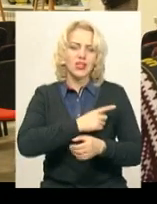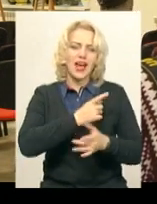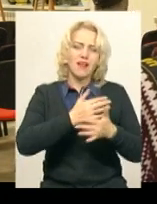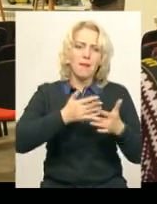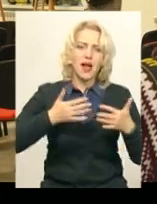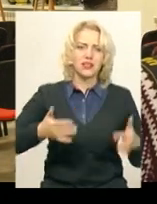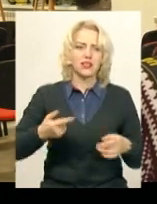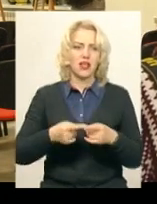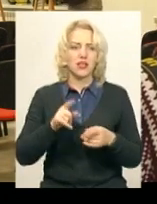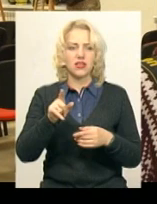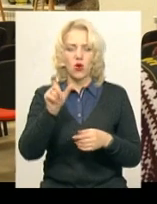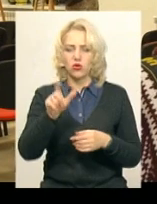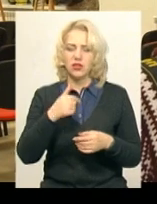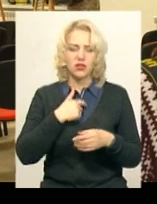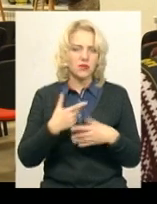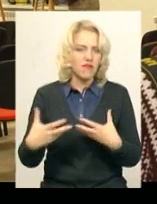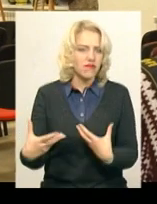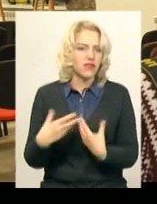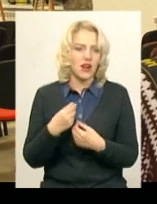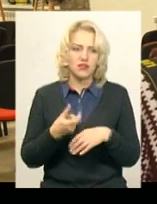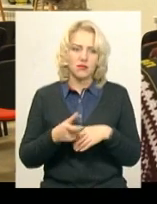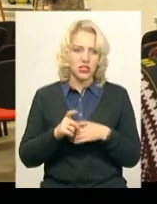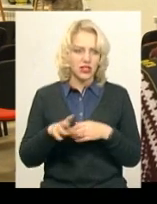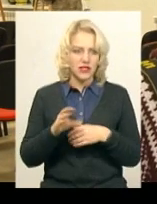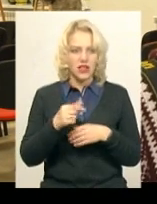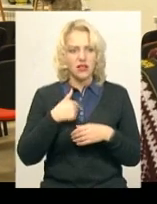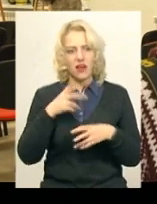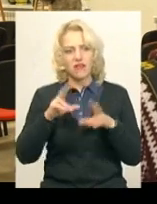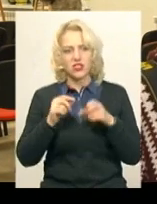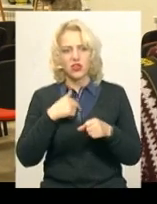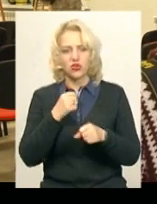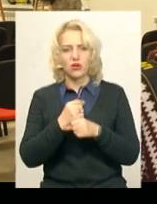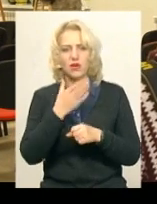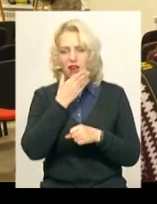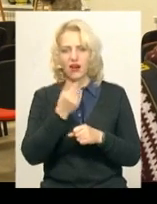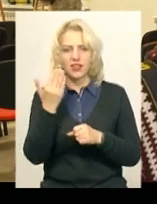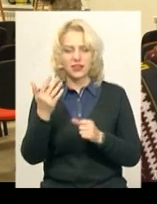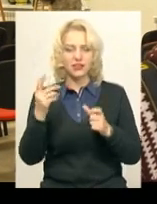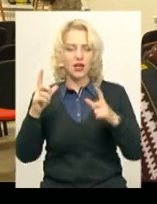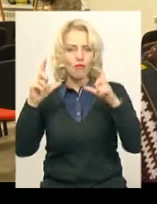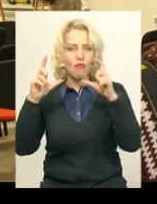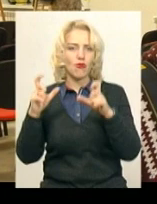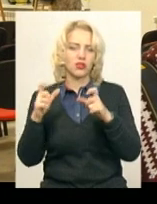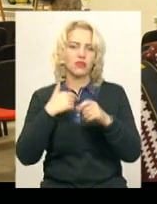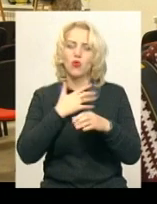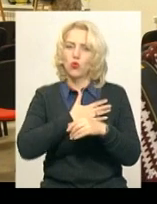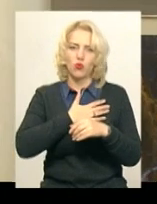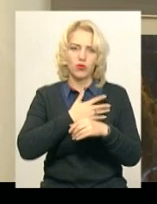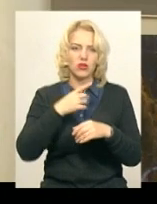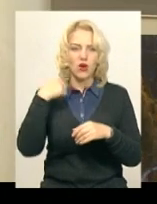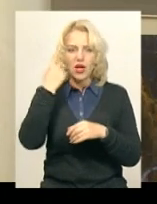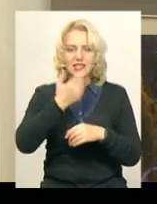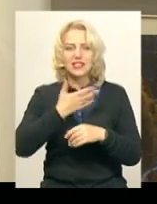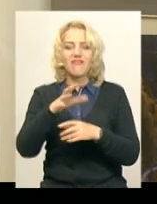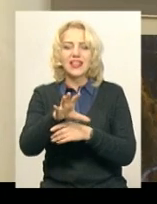ось ця людина мене виразила більш за все, і я зробила дуже гарний, я вважаю, портрет її, і це моя улюблена світлина на цій виставці.